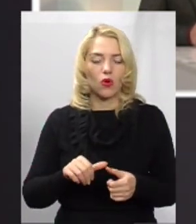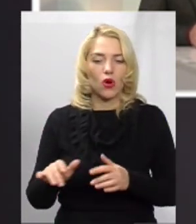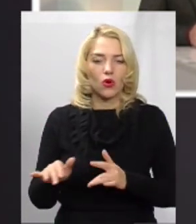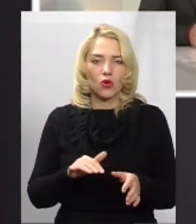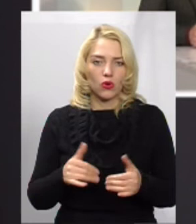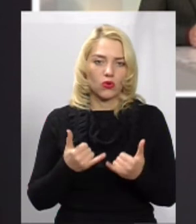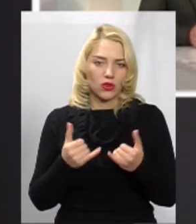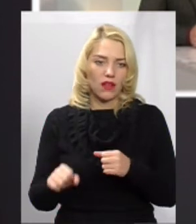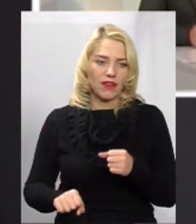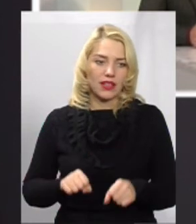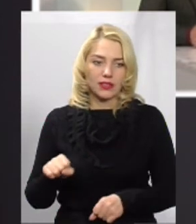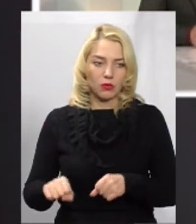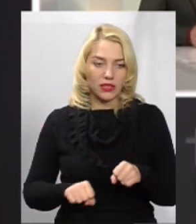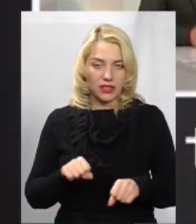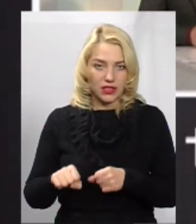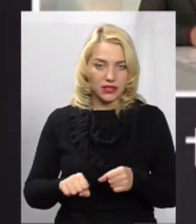велосипедистів.